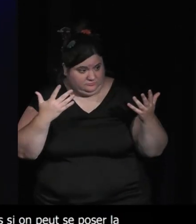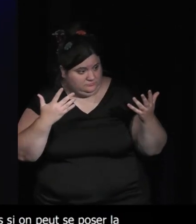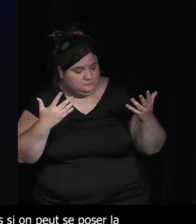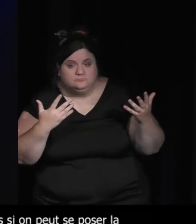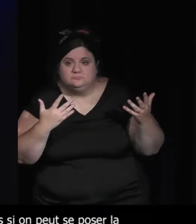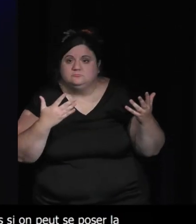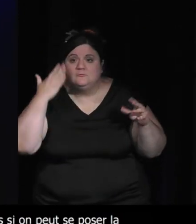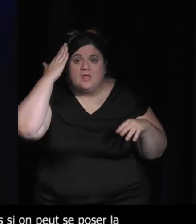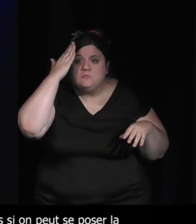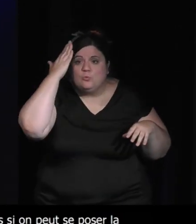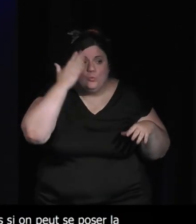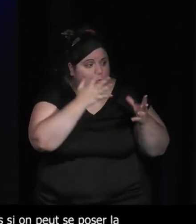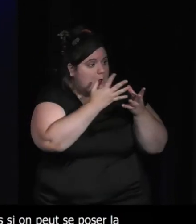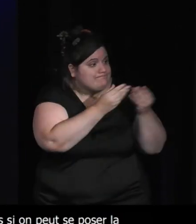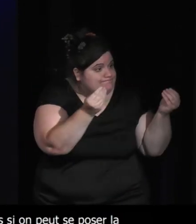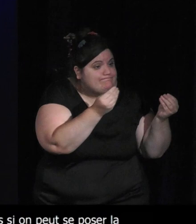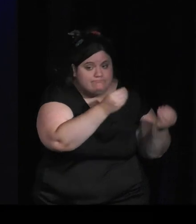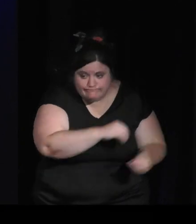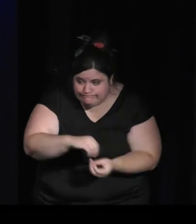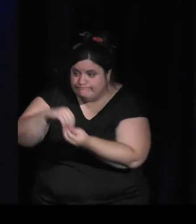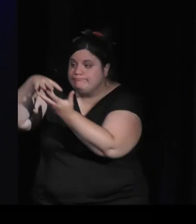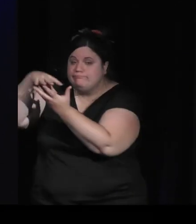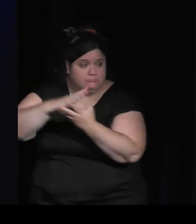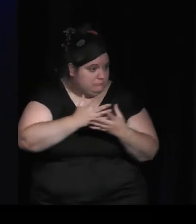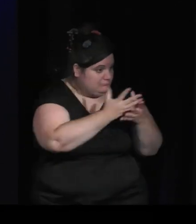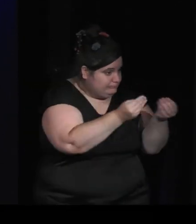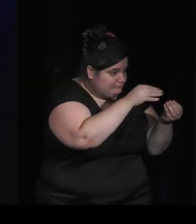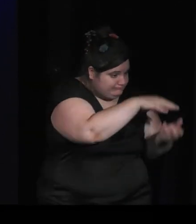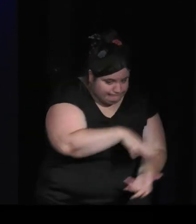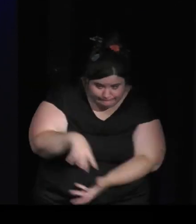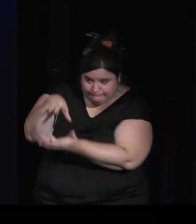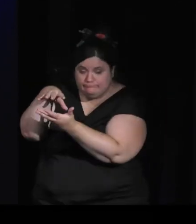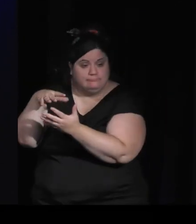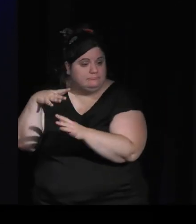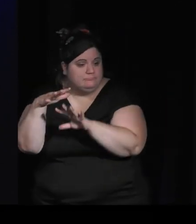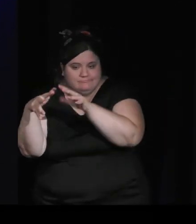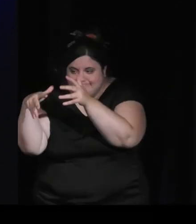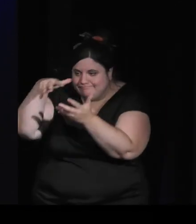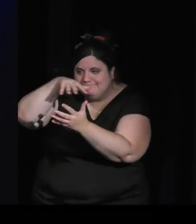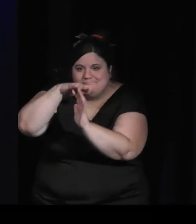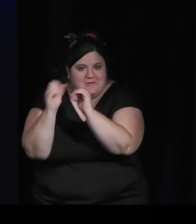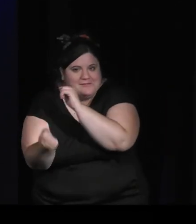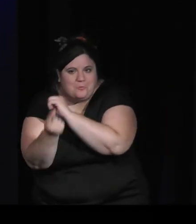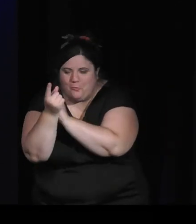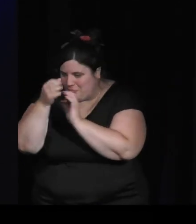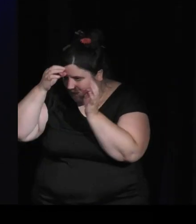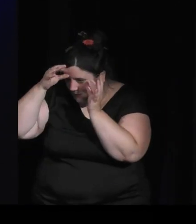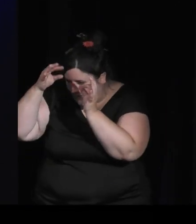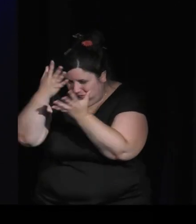apparaissaient dans des mondes massivement multijoueurs où des créatures plus ou moins étranges sont inventées tout le temps par